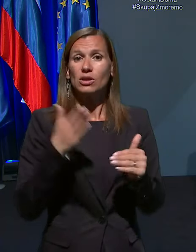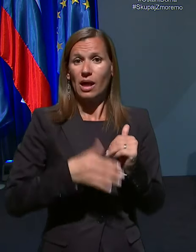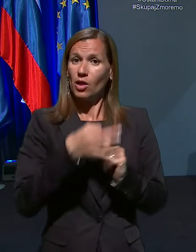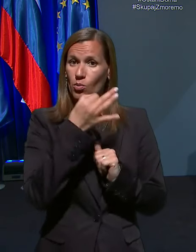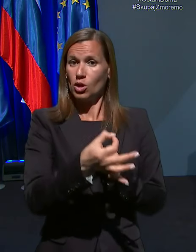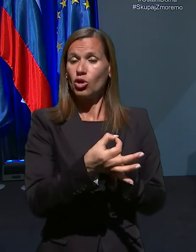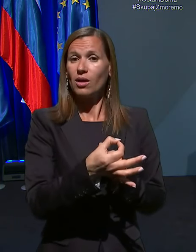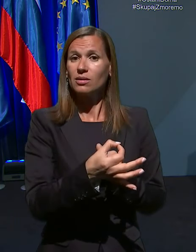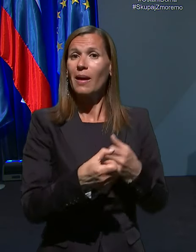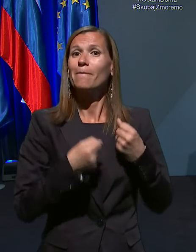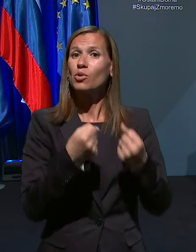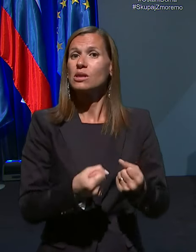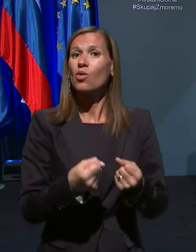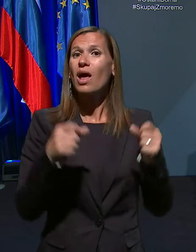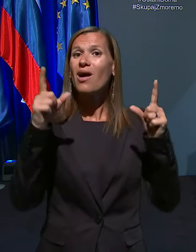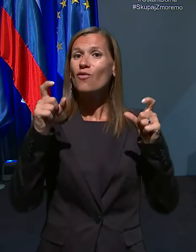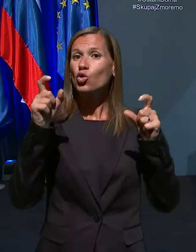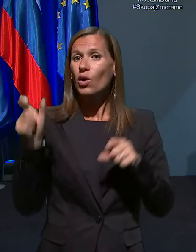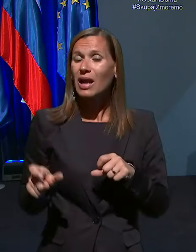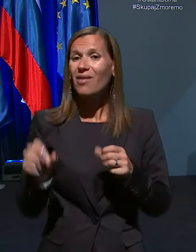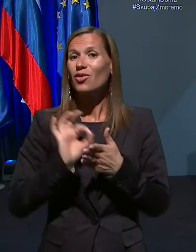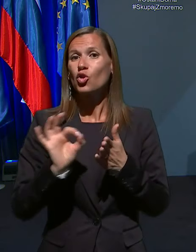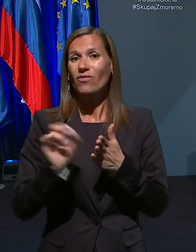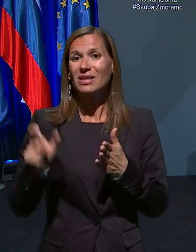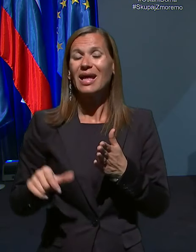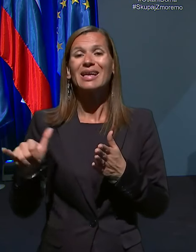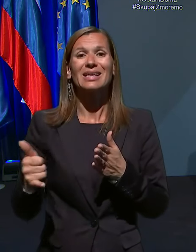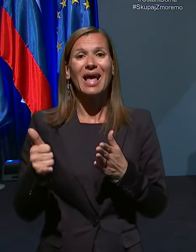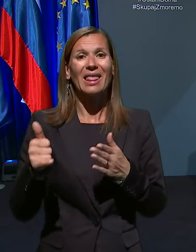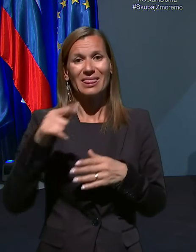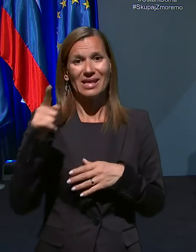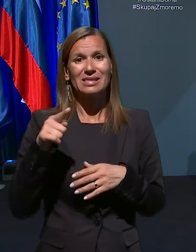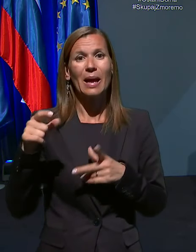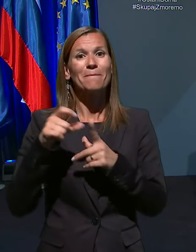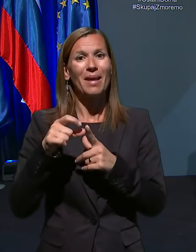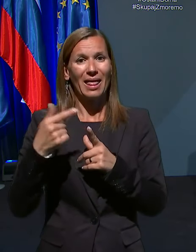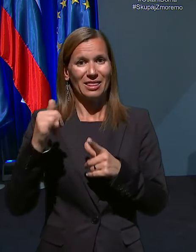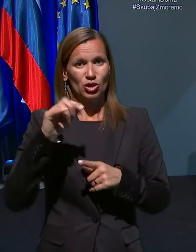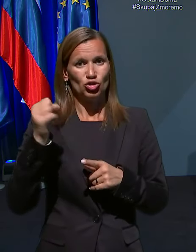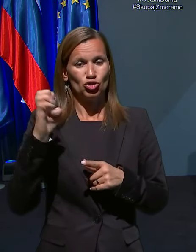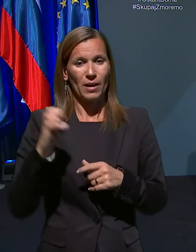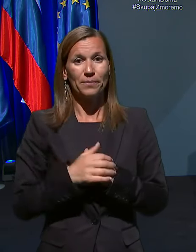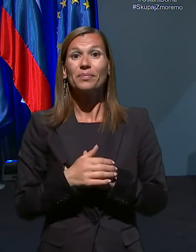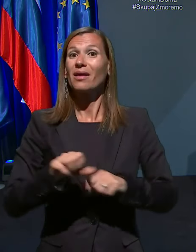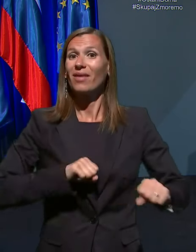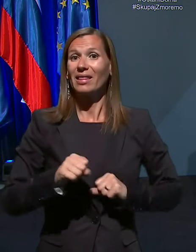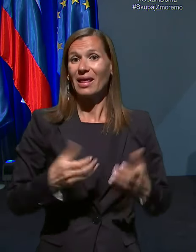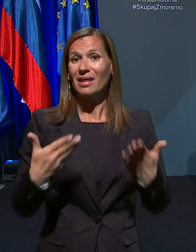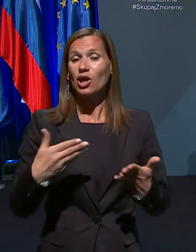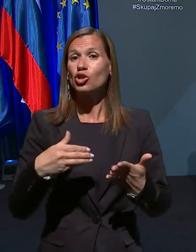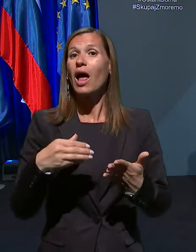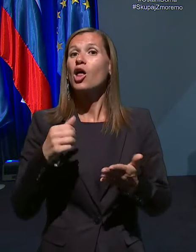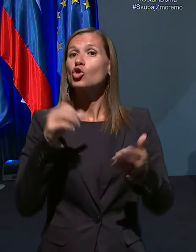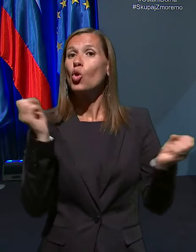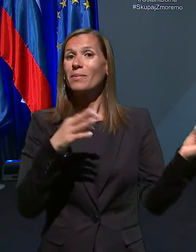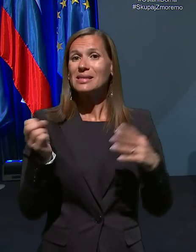ki ga zastavlja fotograf in novinar Janez Platiše. Vlada je na današnji dopisni seji sprejela sklep,